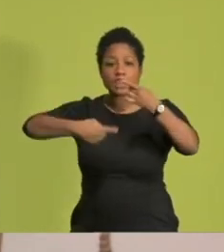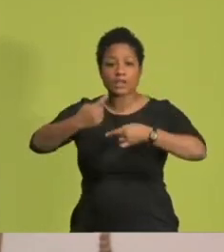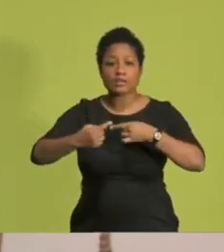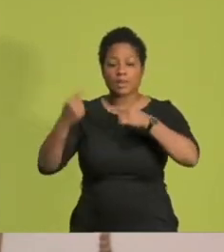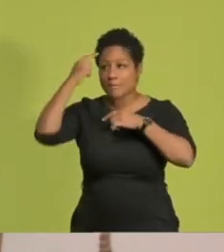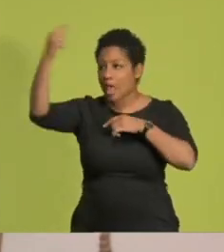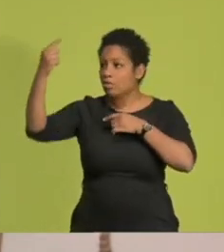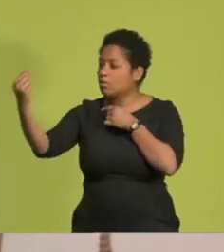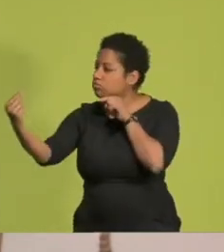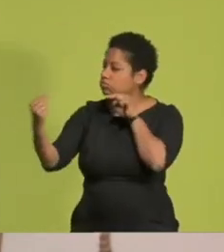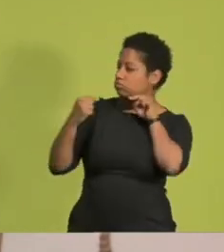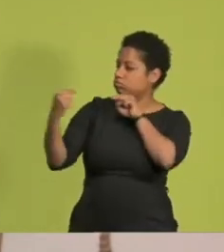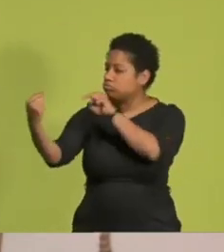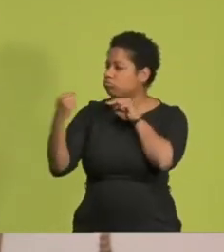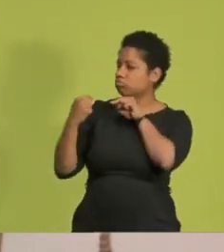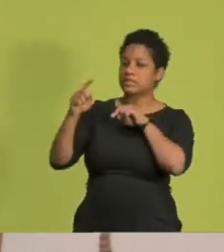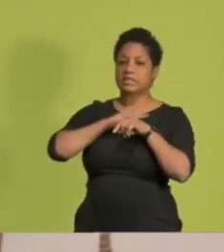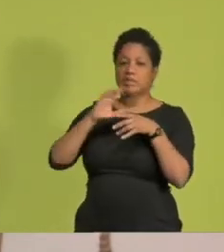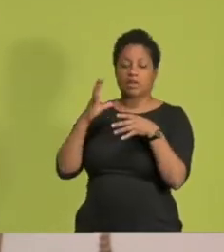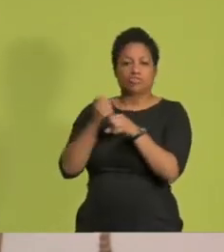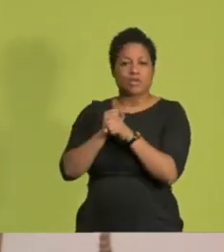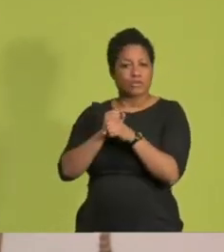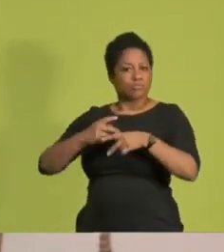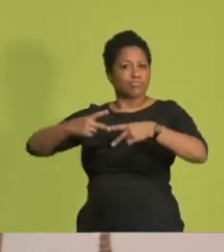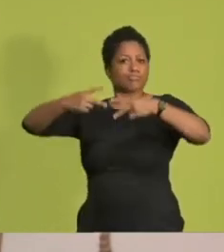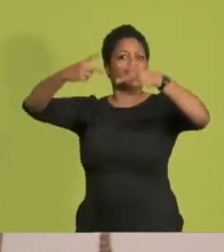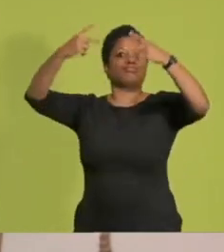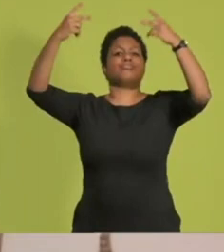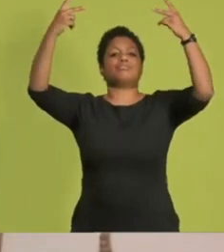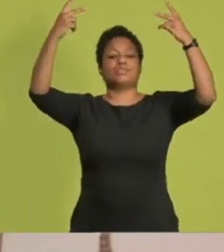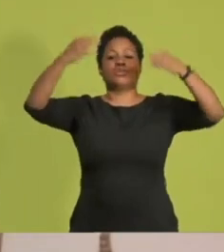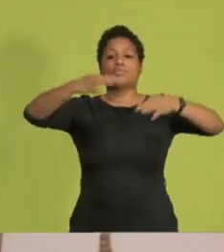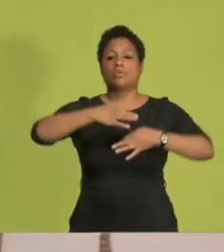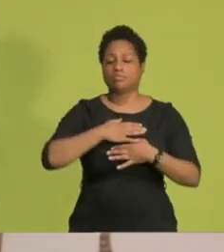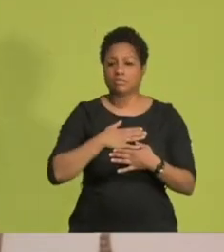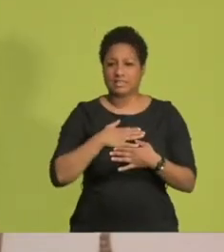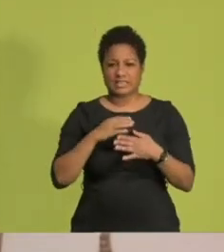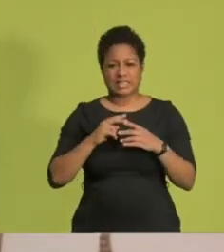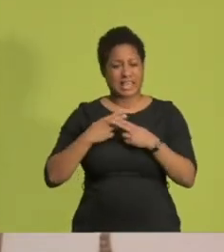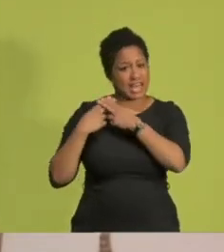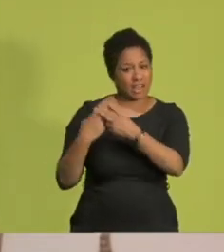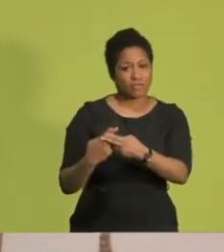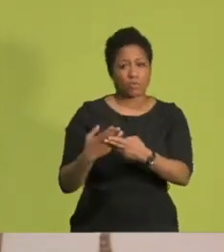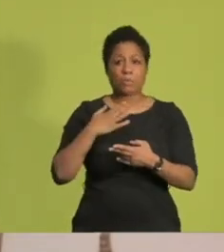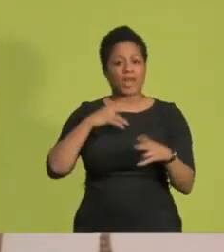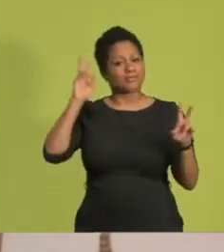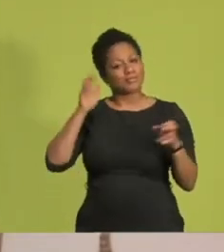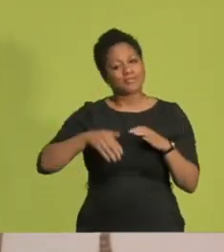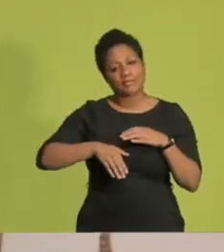hinauswachsen durfte. Für unsere Generation und noch mehr für die meiner kleinen Kinder steht einiges auf dem Spiel.